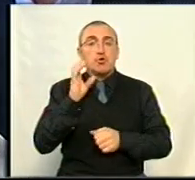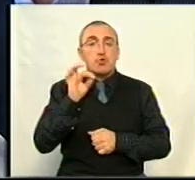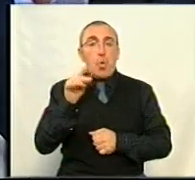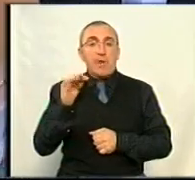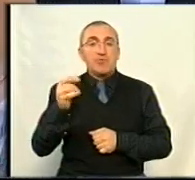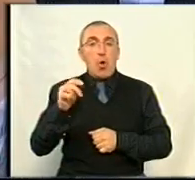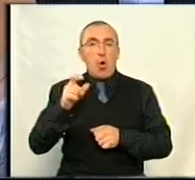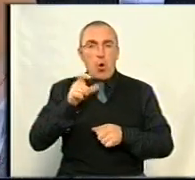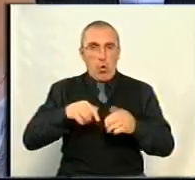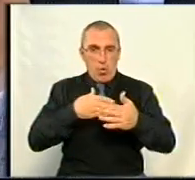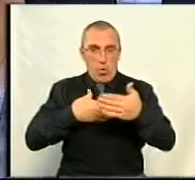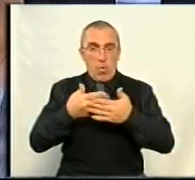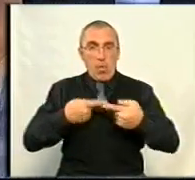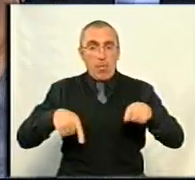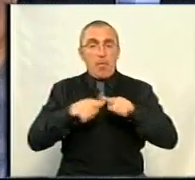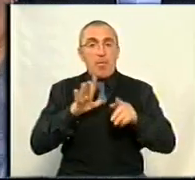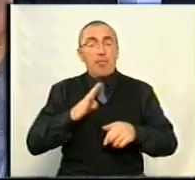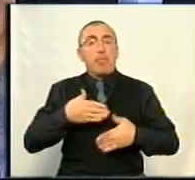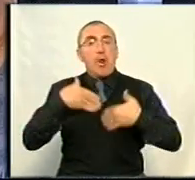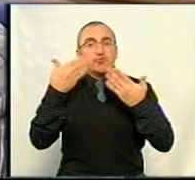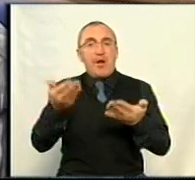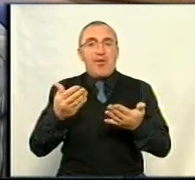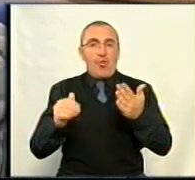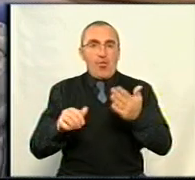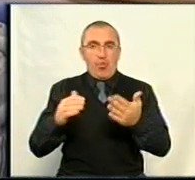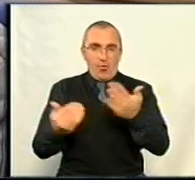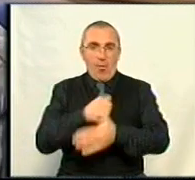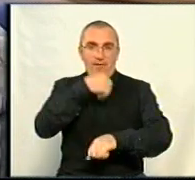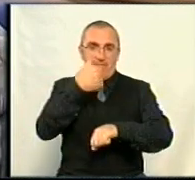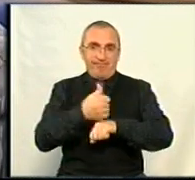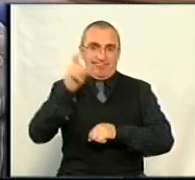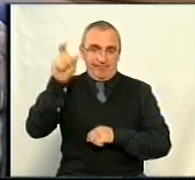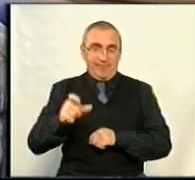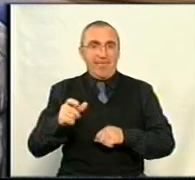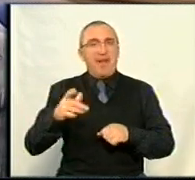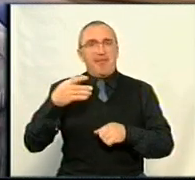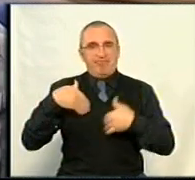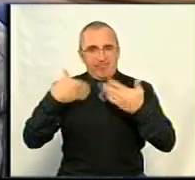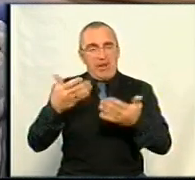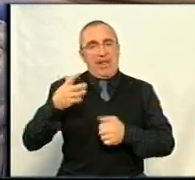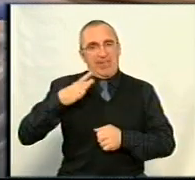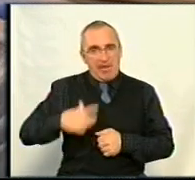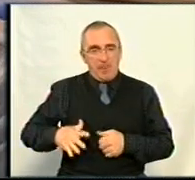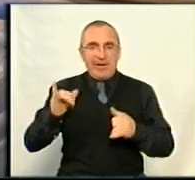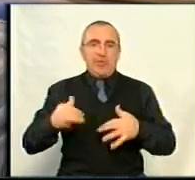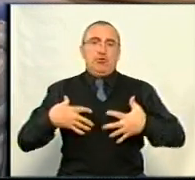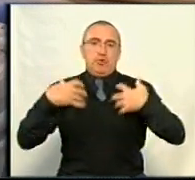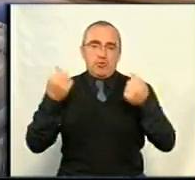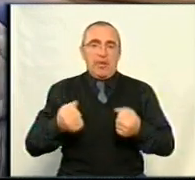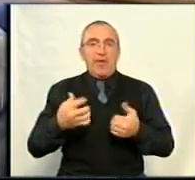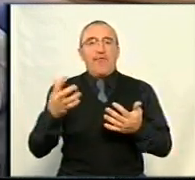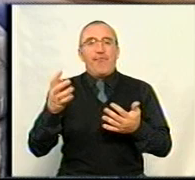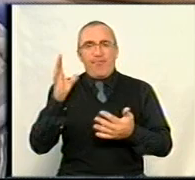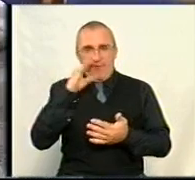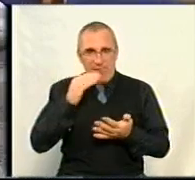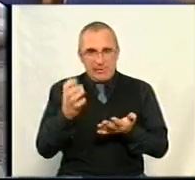громади. Розповідає, що бажає новому очільнику області. Тріпіння, в першу чергу, і здоров'я, щоб вистачало на